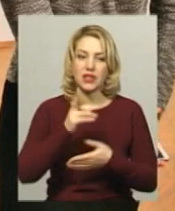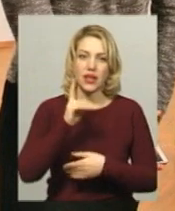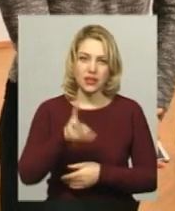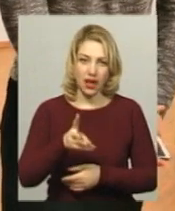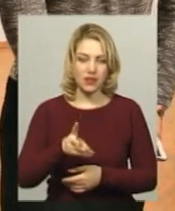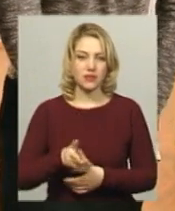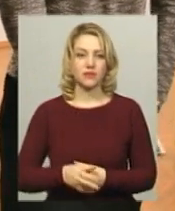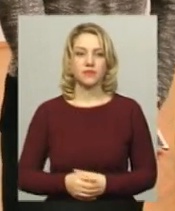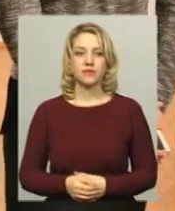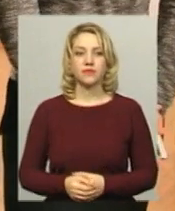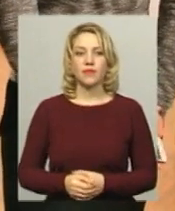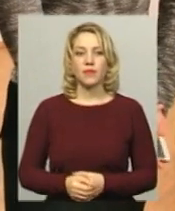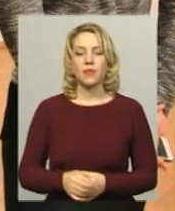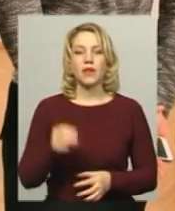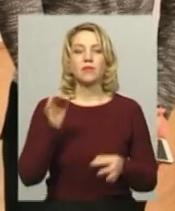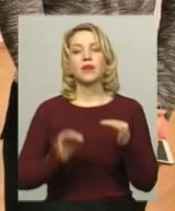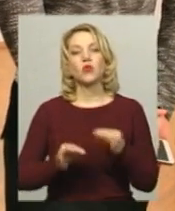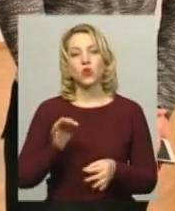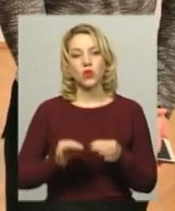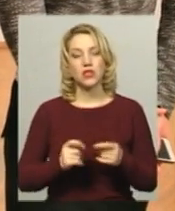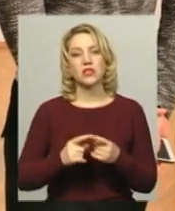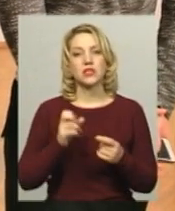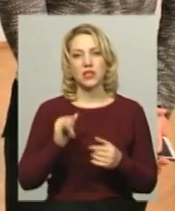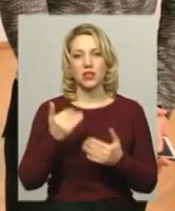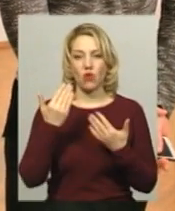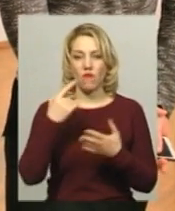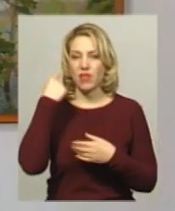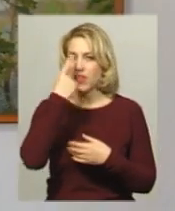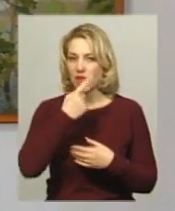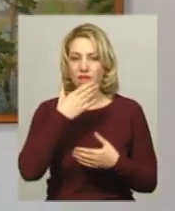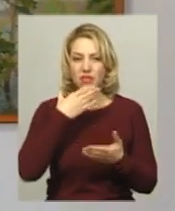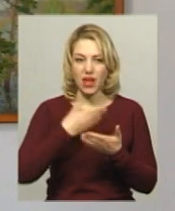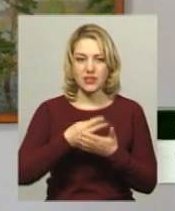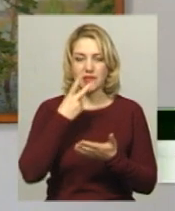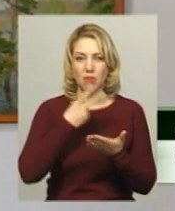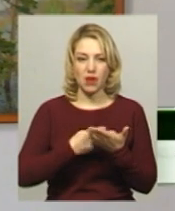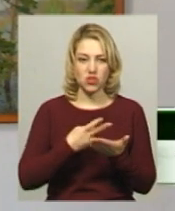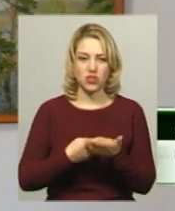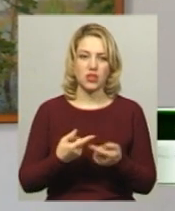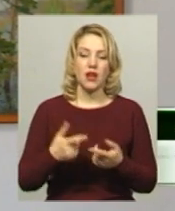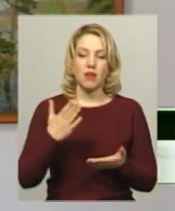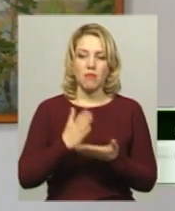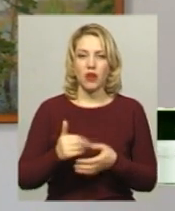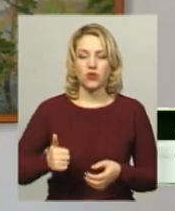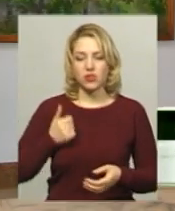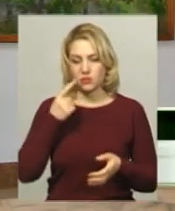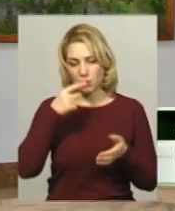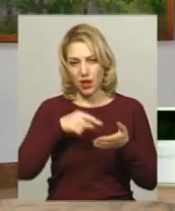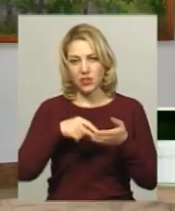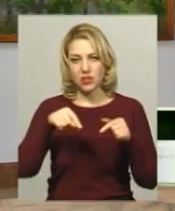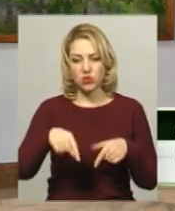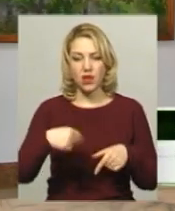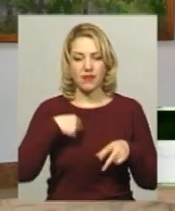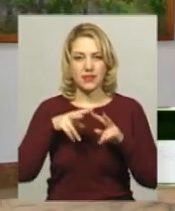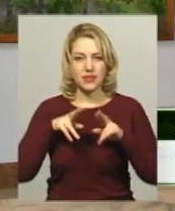природність, а з іншого, як його власне бачення. Для мене є честь, що вона сюди попасть, тому що я також художник. Його